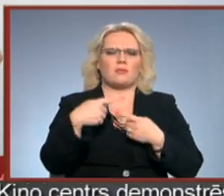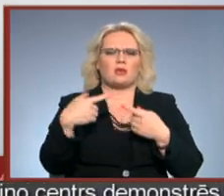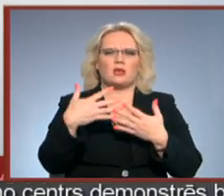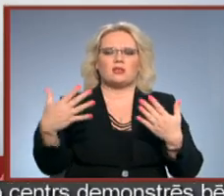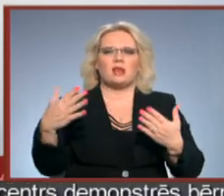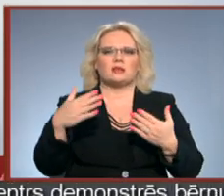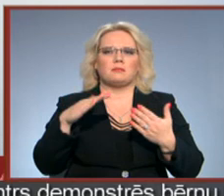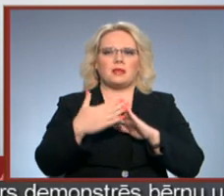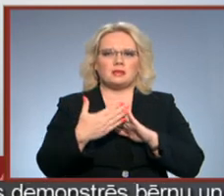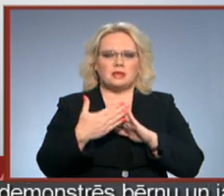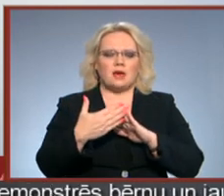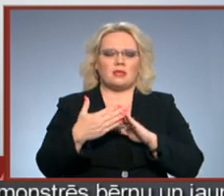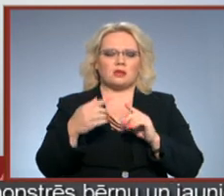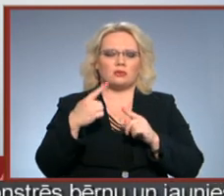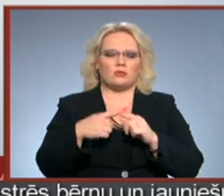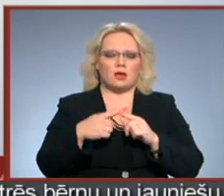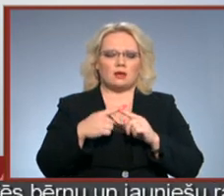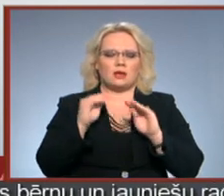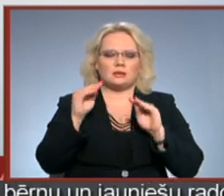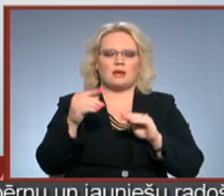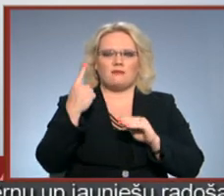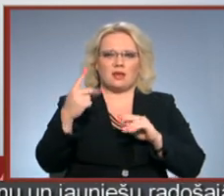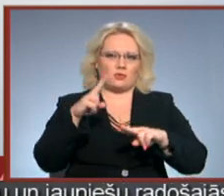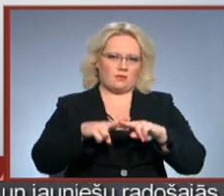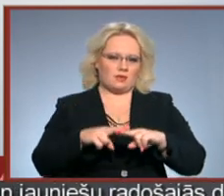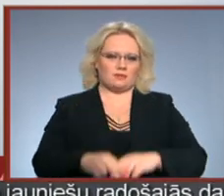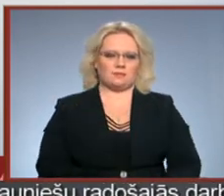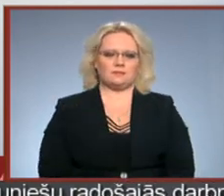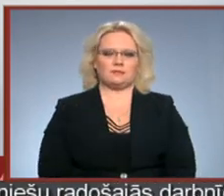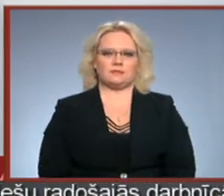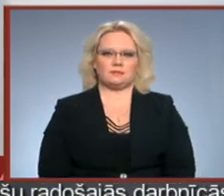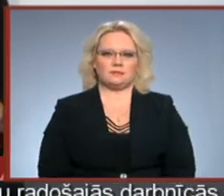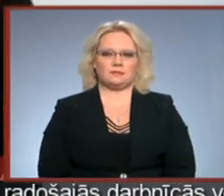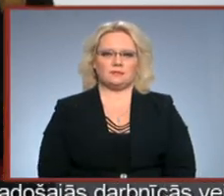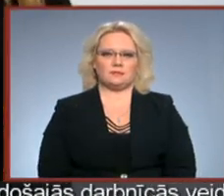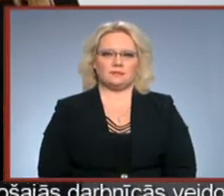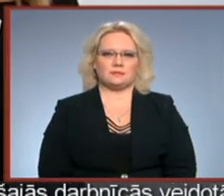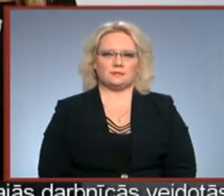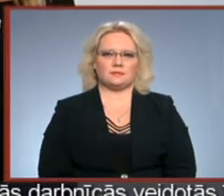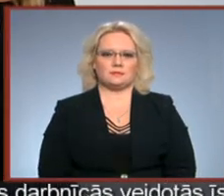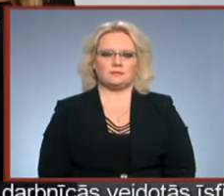pasaules pilsētās, teicino tenistās izstādīs vienu vietu. Madara Rudzīdziņtaši spriņģis, Latvijas televīzija.